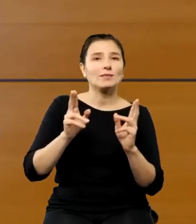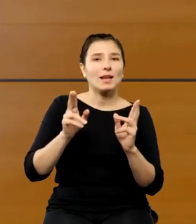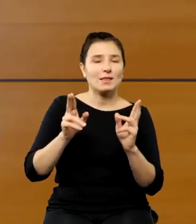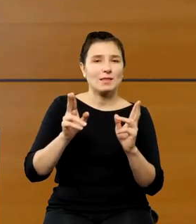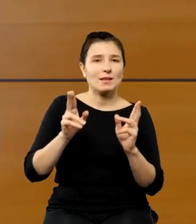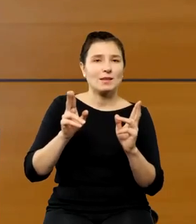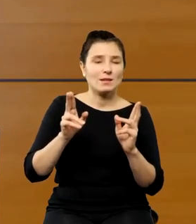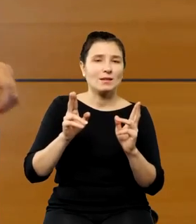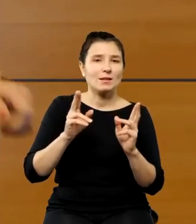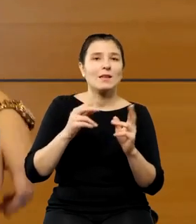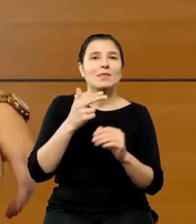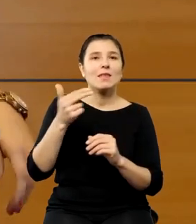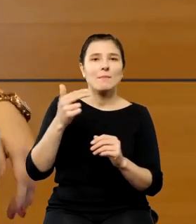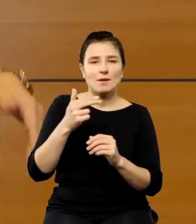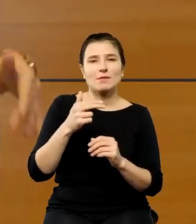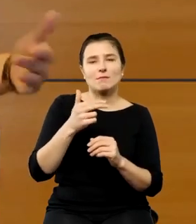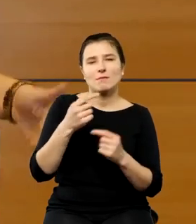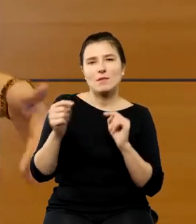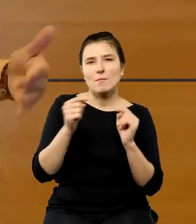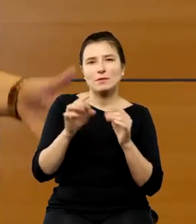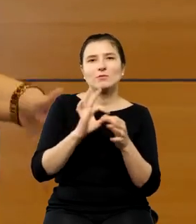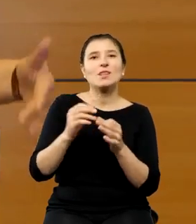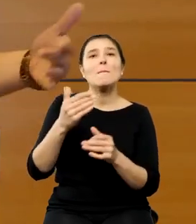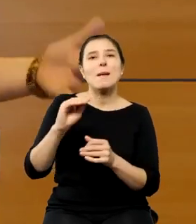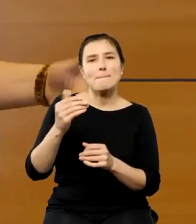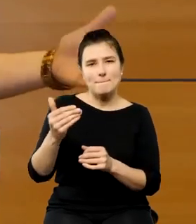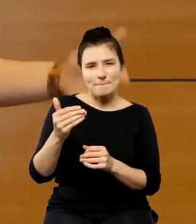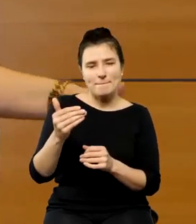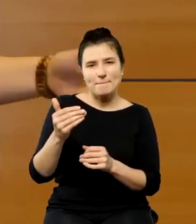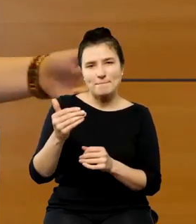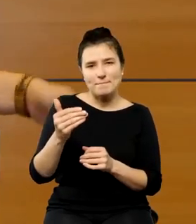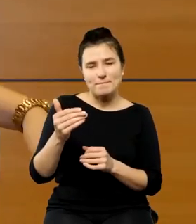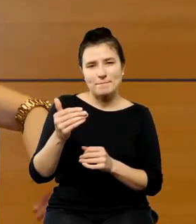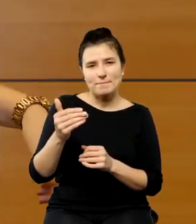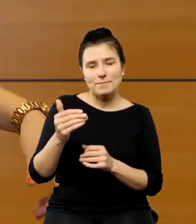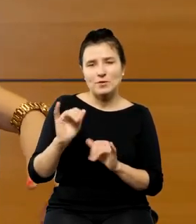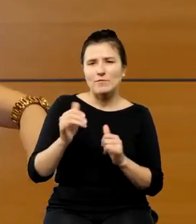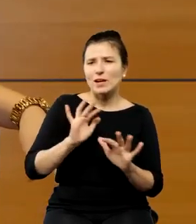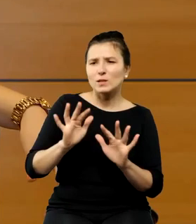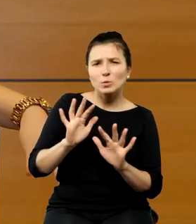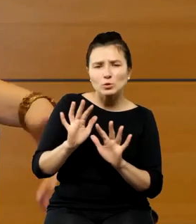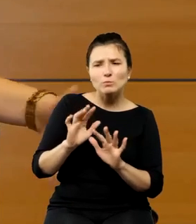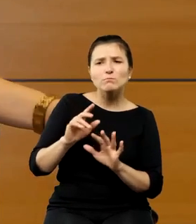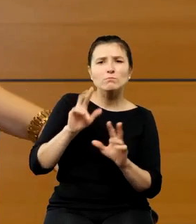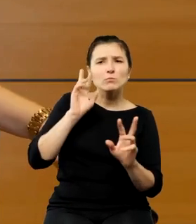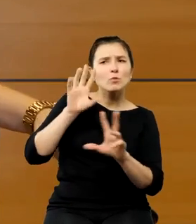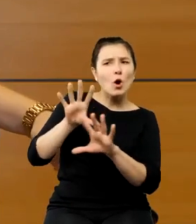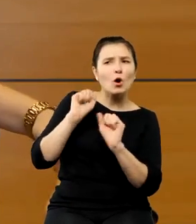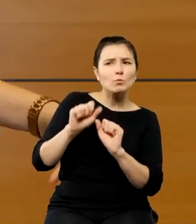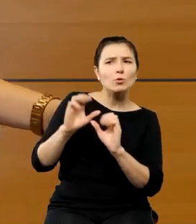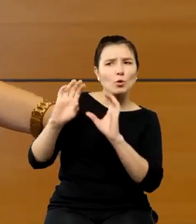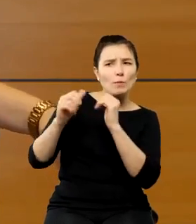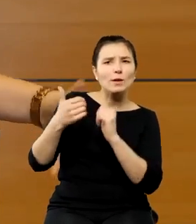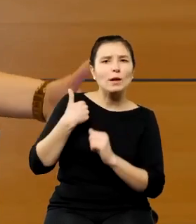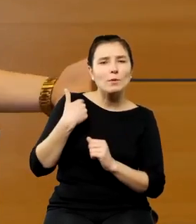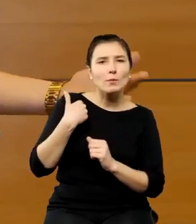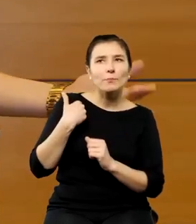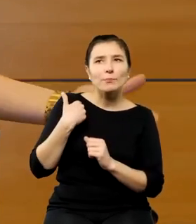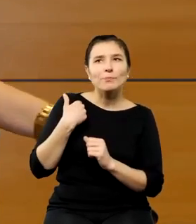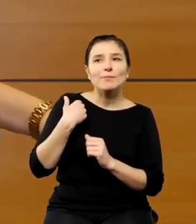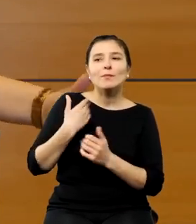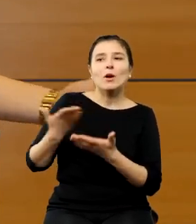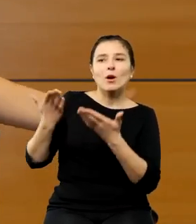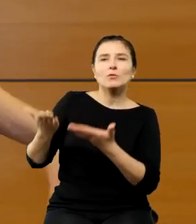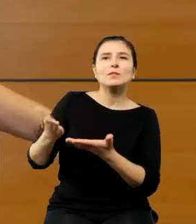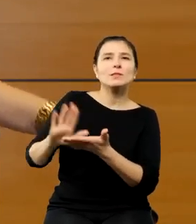a jednocześnie tego jak najbardziej popularnie postrzegamy Kopernika, to tych nawiązań jest przede wszystkim, on jest pewnym